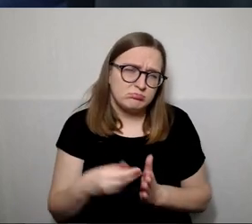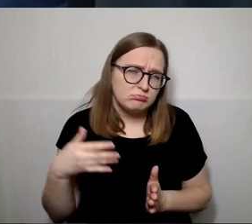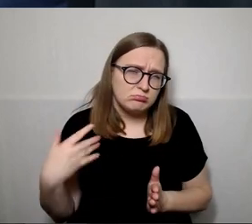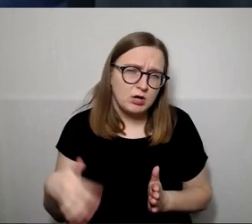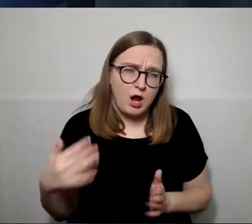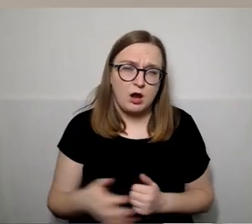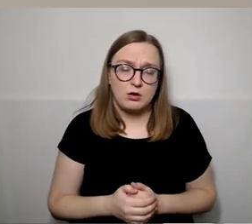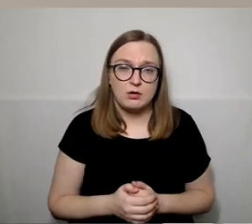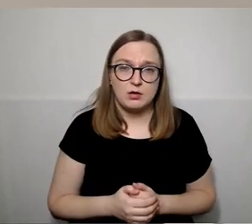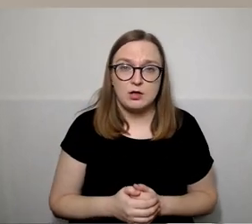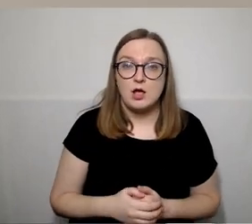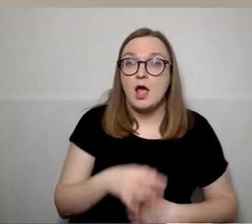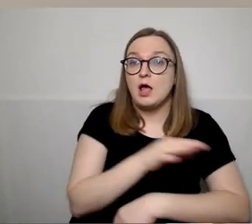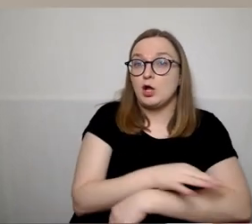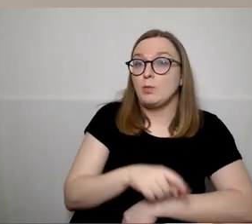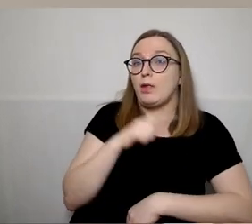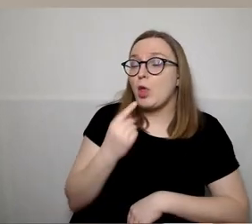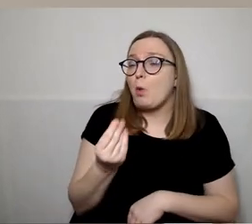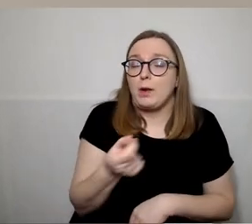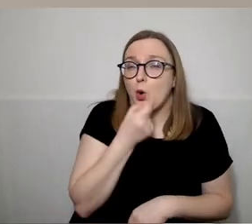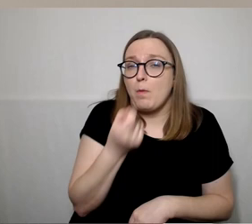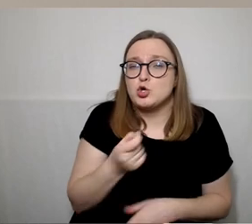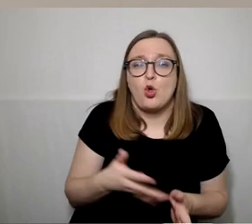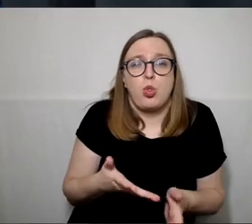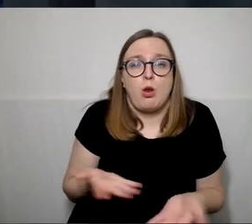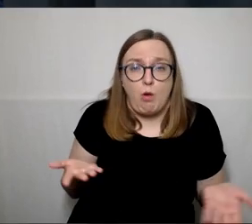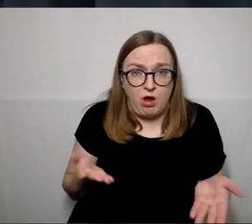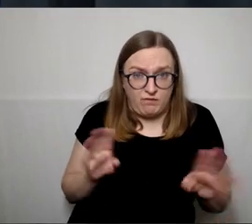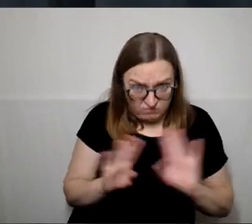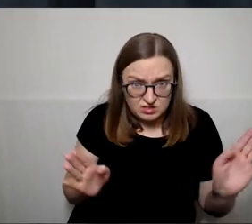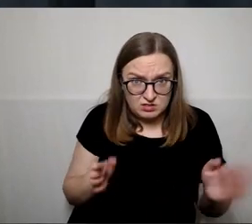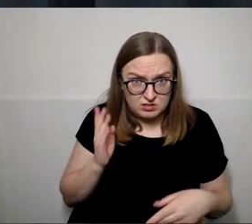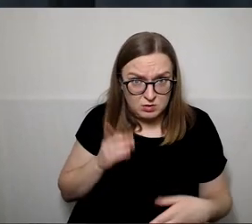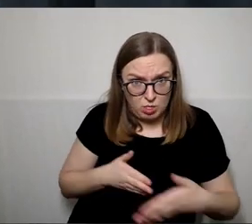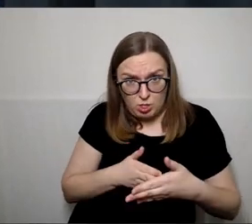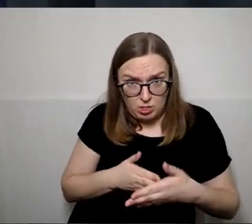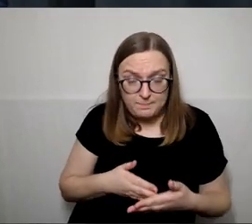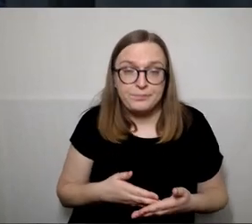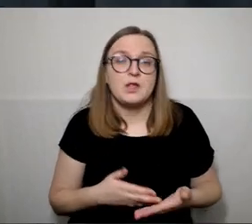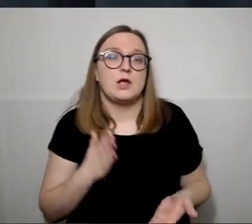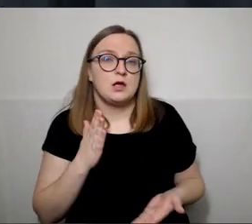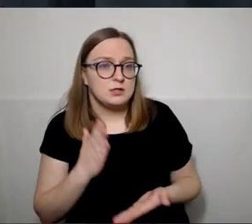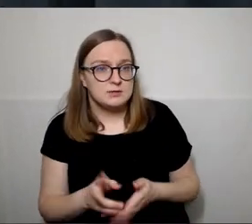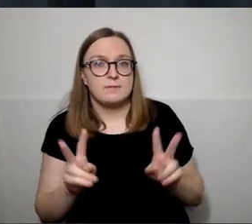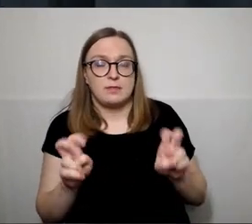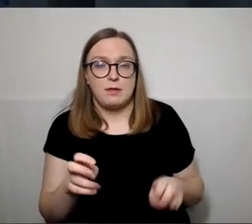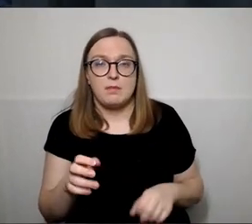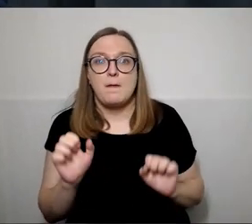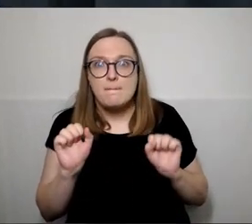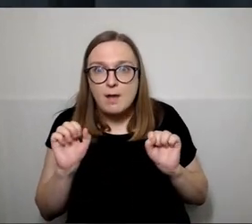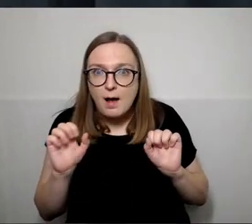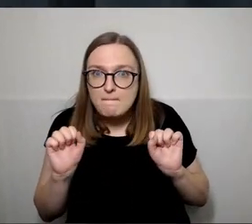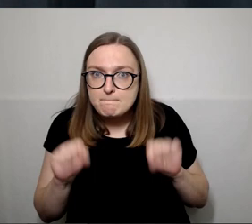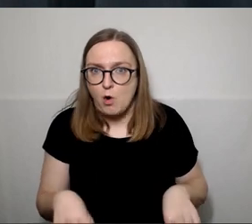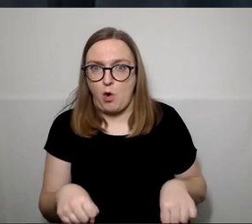kilometrų daug, pinigų mažai, tai ką daryti ar nieko nedaryti. yra, iš tikrųjų, labai didelė niša privačiam verslui.